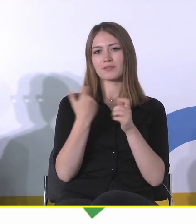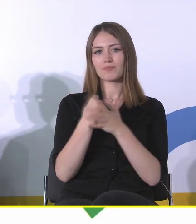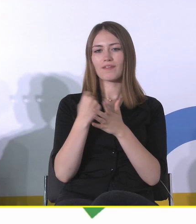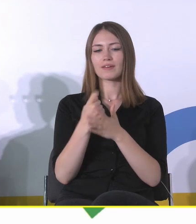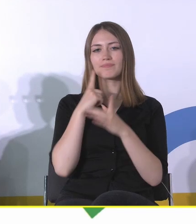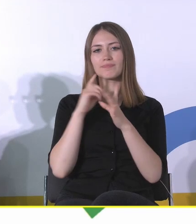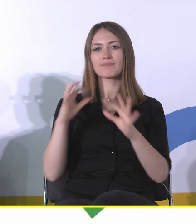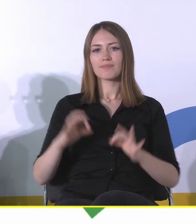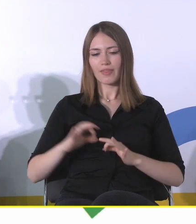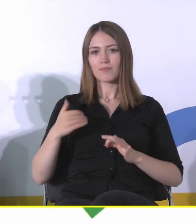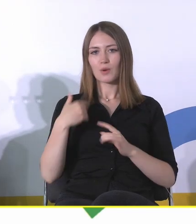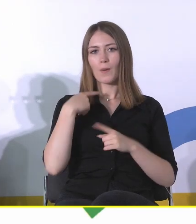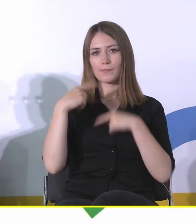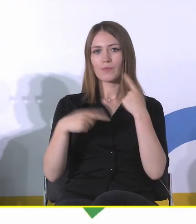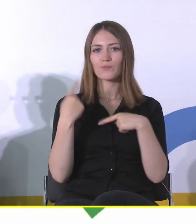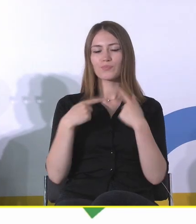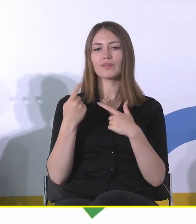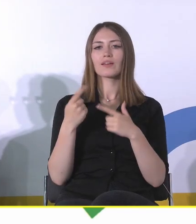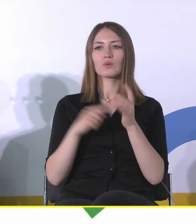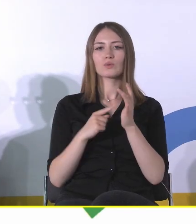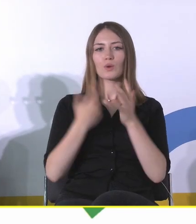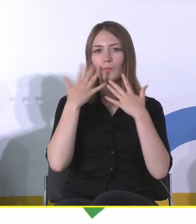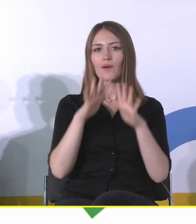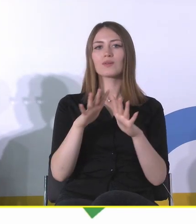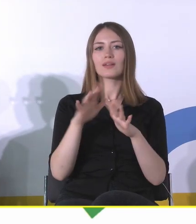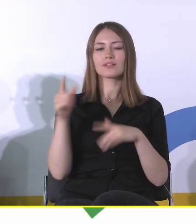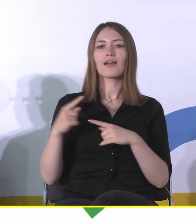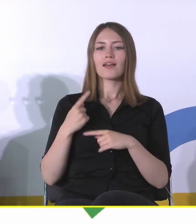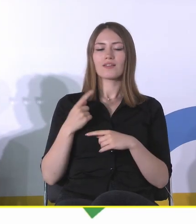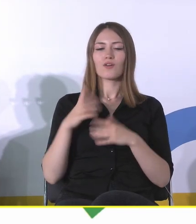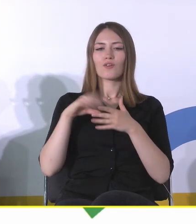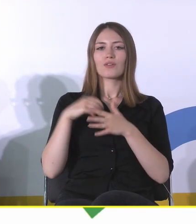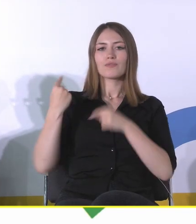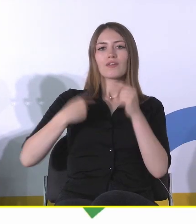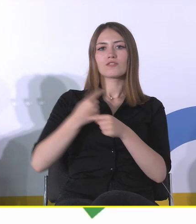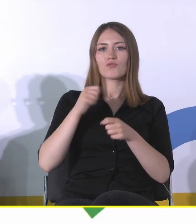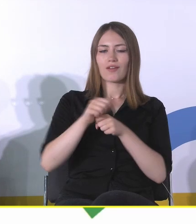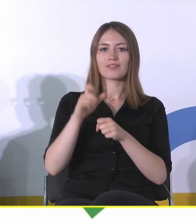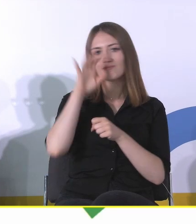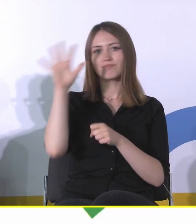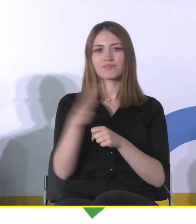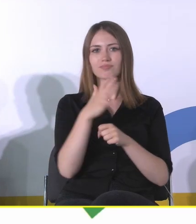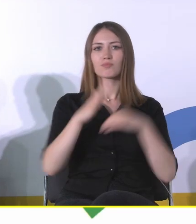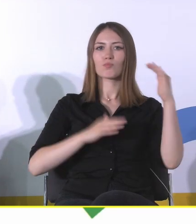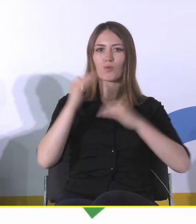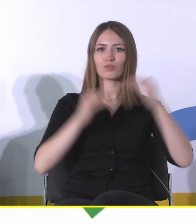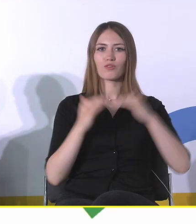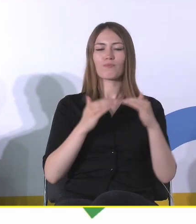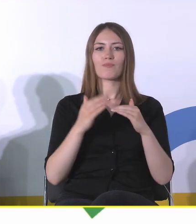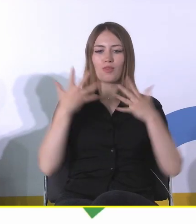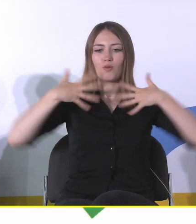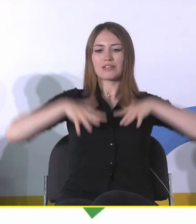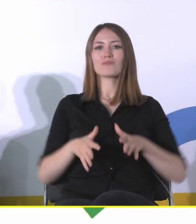podkreśla to, że dziedzictwo funkcjonuje na różnych poziomach tożsamości i wyzwaniem może być też zauważenie tego